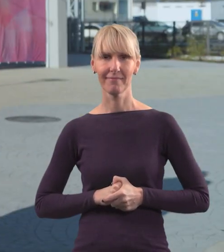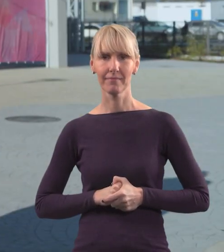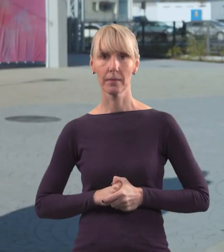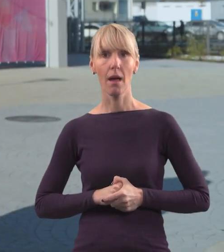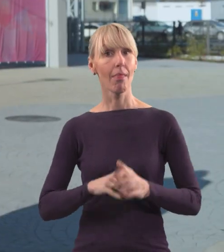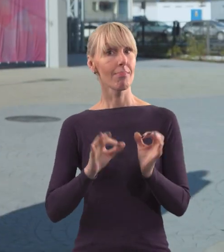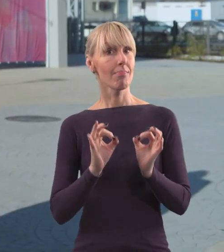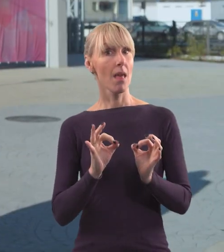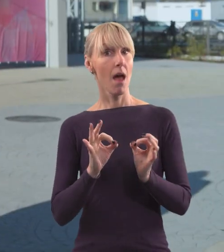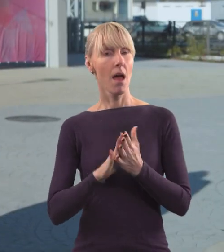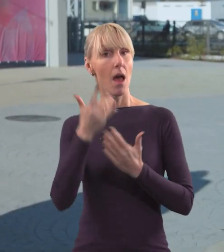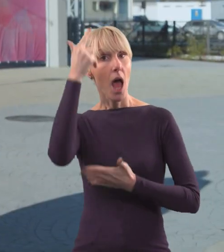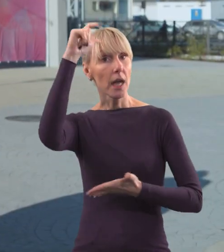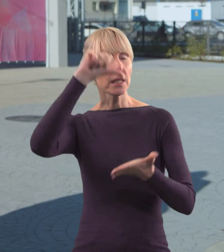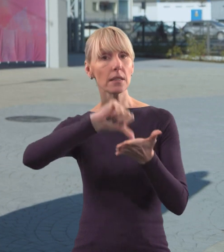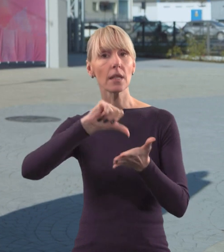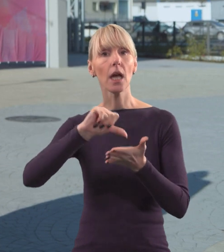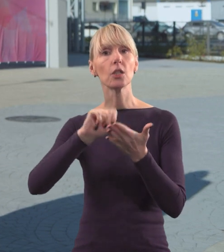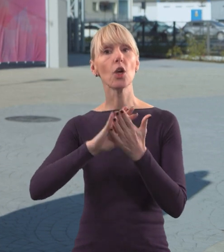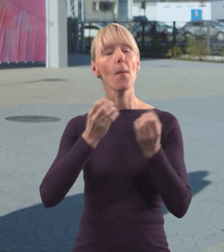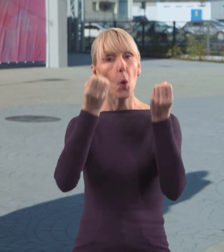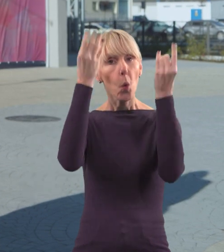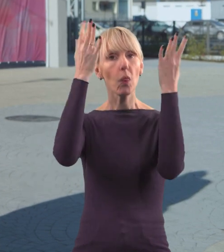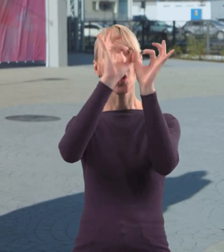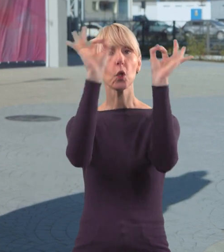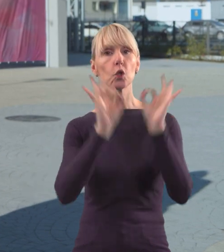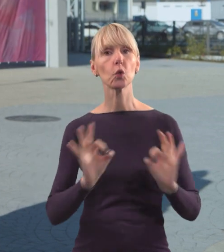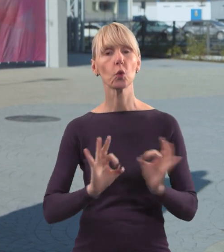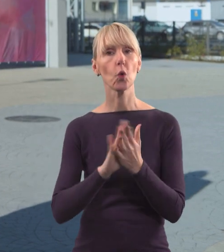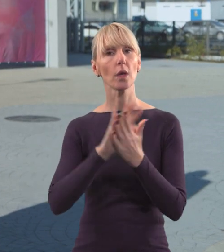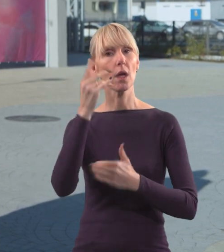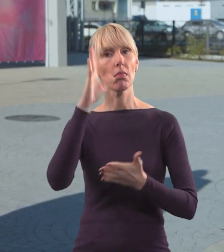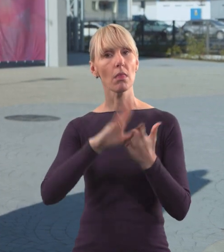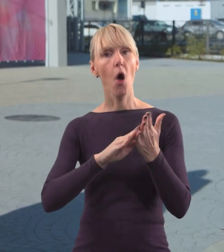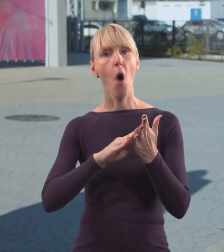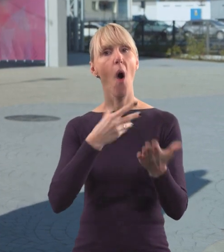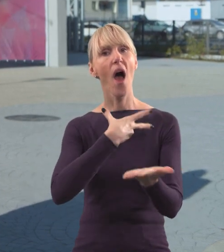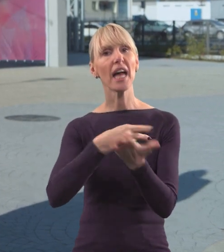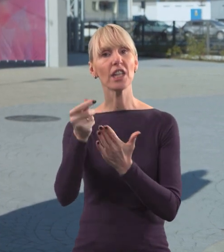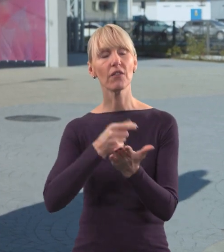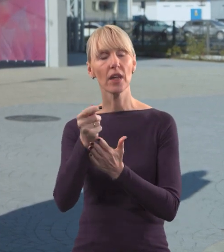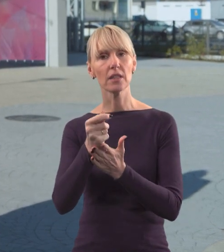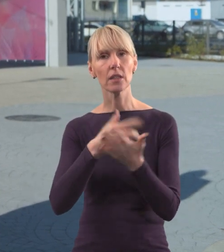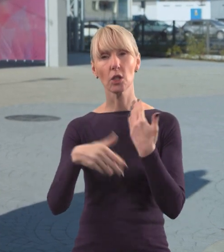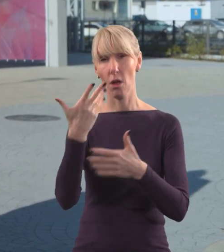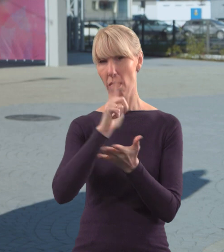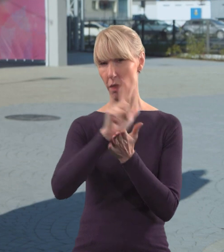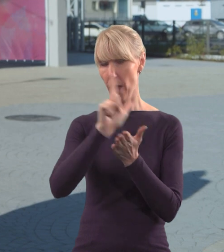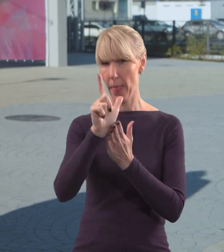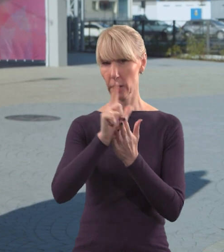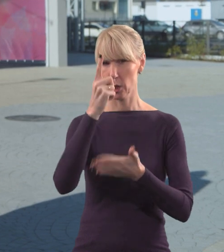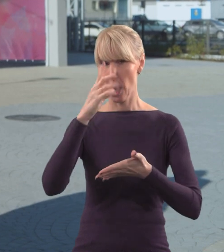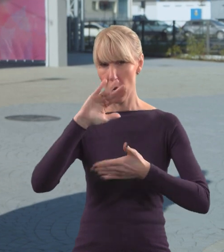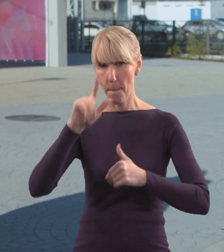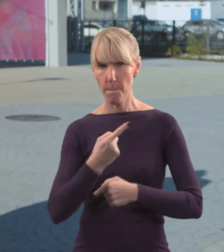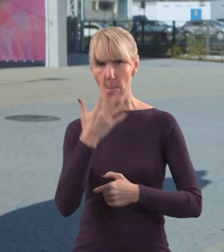Znajdujemy się przed Centrum Kultury i Sztuki, jednej z największych inwestycji województwa łódzkiego, która pochłonęła ponad 12,5 miliona